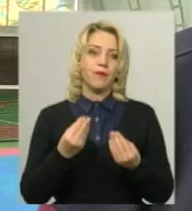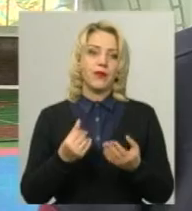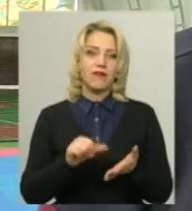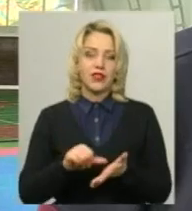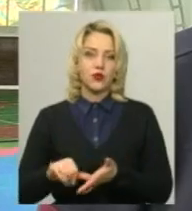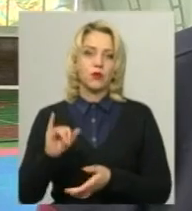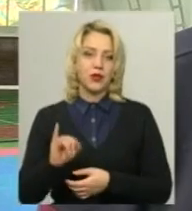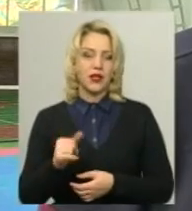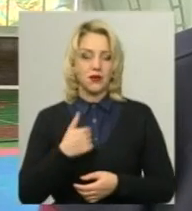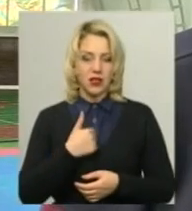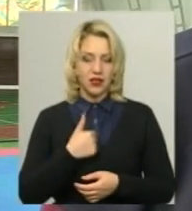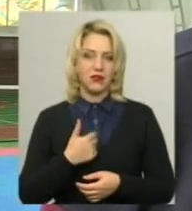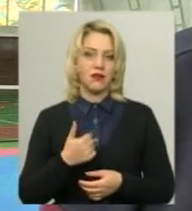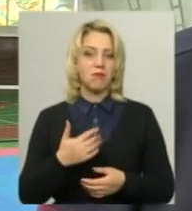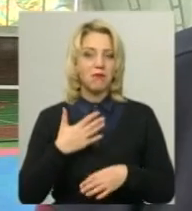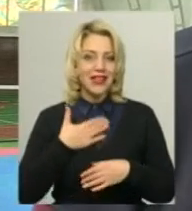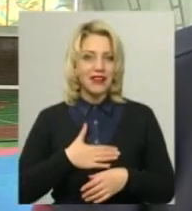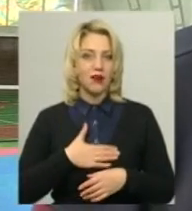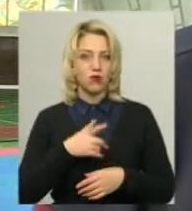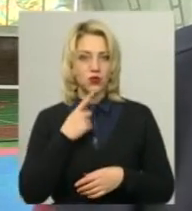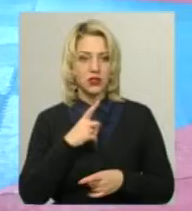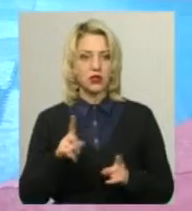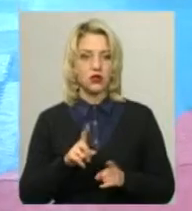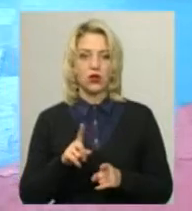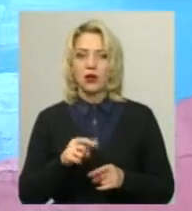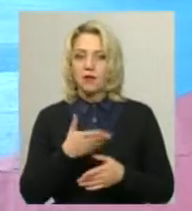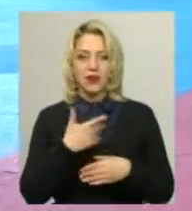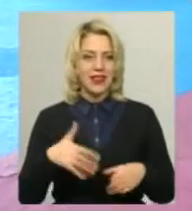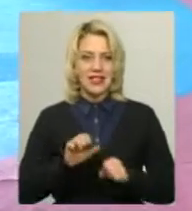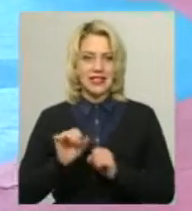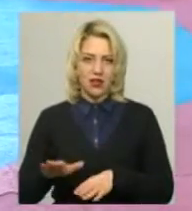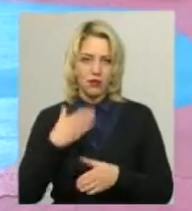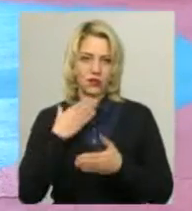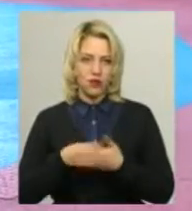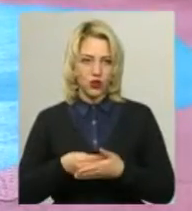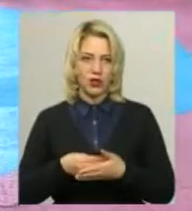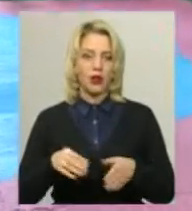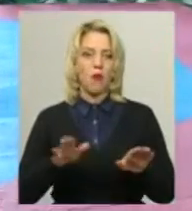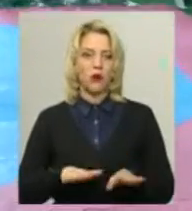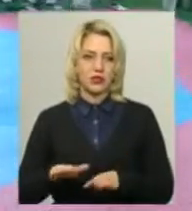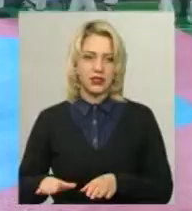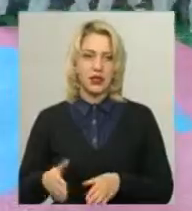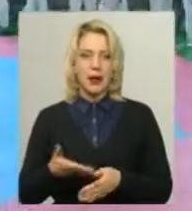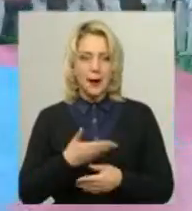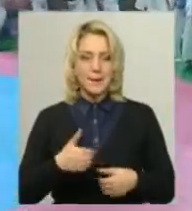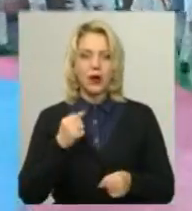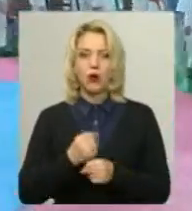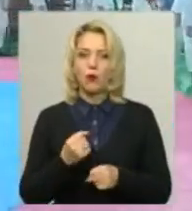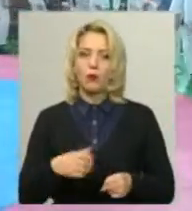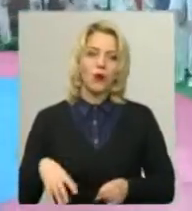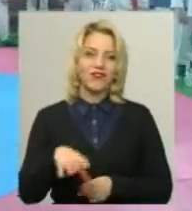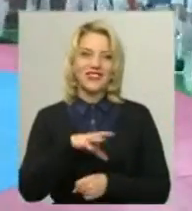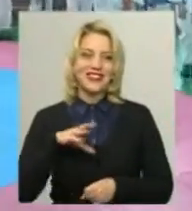приємно відмітити головне, що ми не здаємо своїх позицій, ми робимо все,